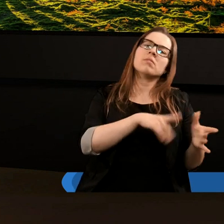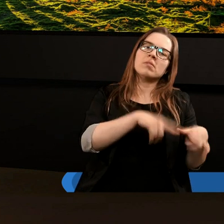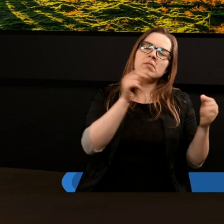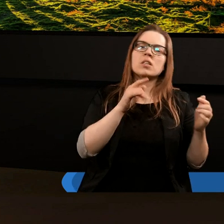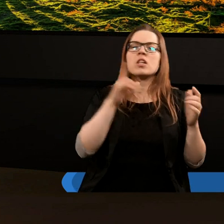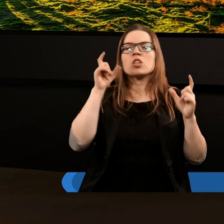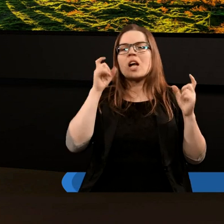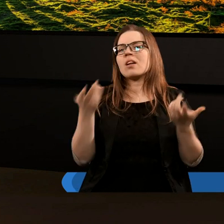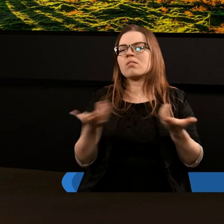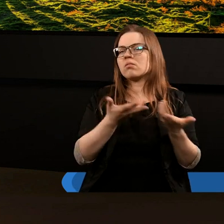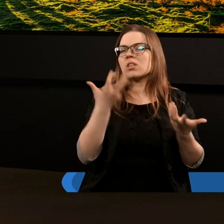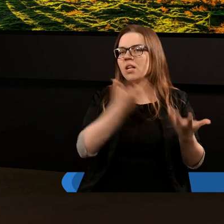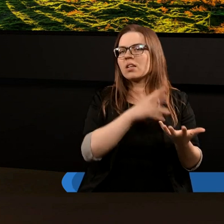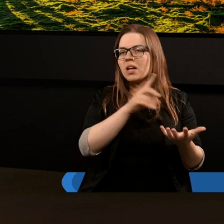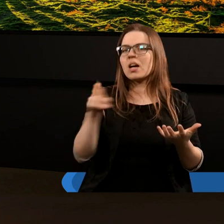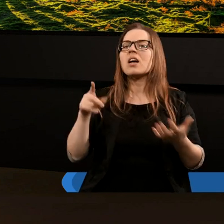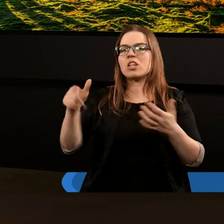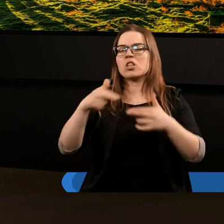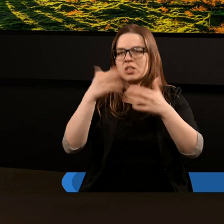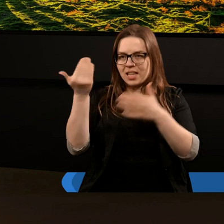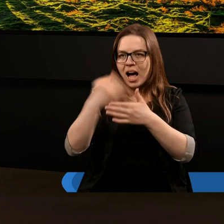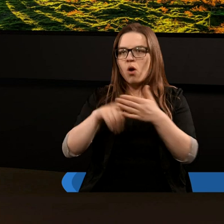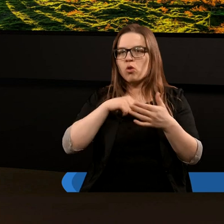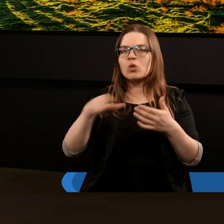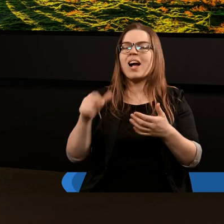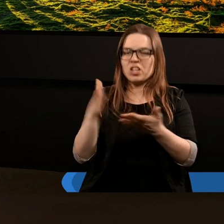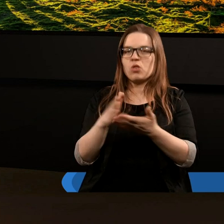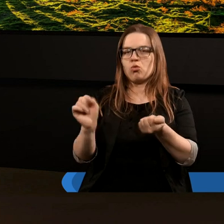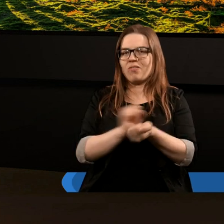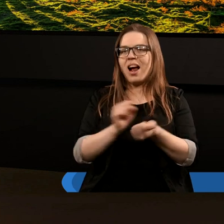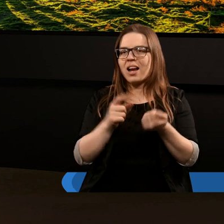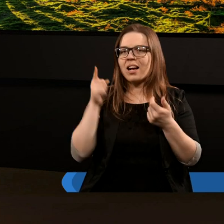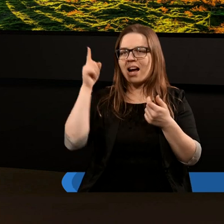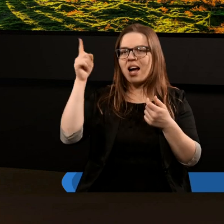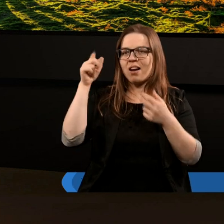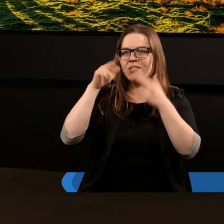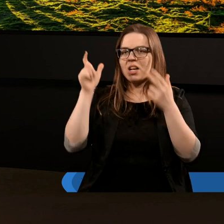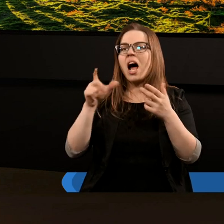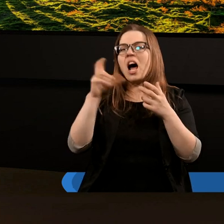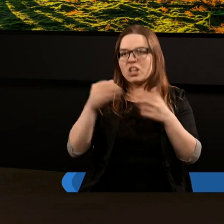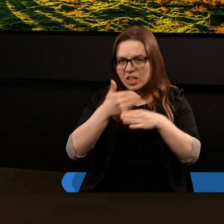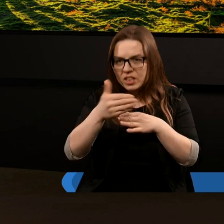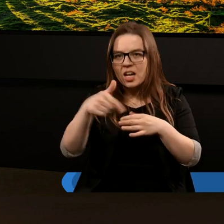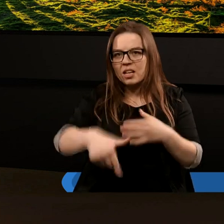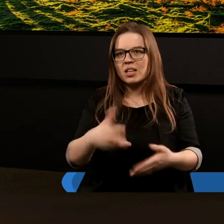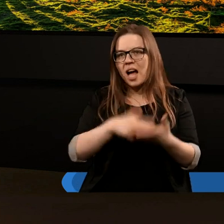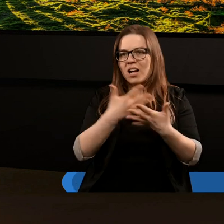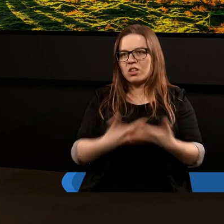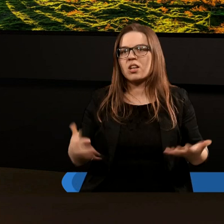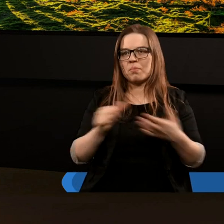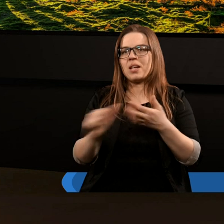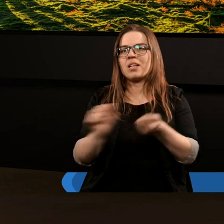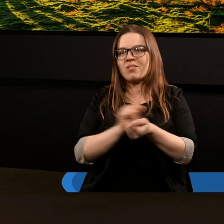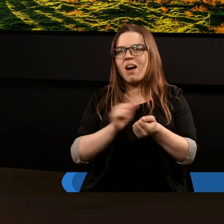zdanie je zmienił i historia nieba, walki o niebo się zakończyła. No ale właśnie, jest jeszcze czas walki o ziemię. Tylko